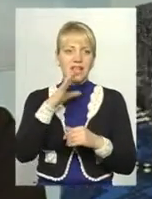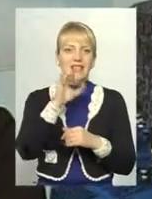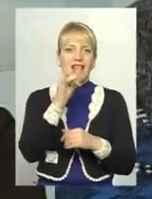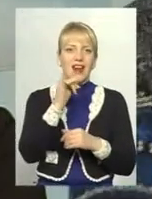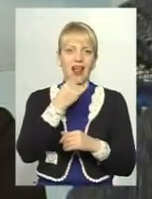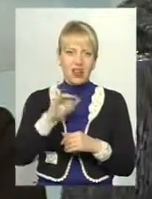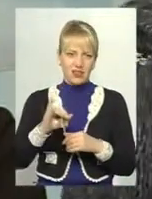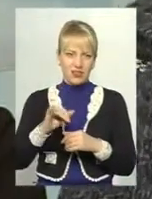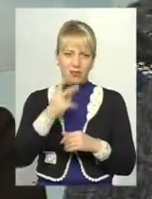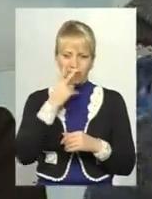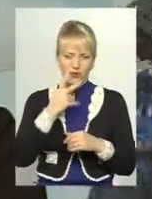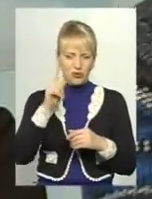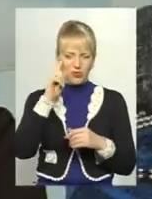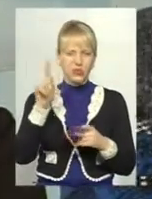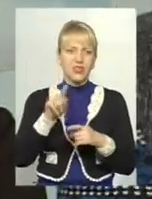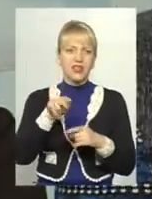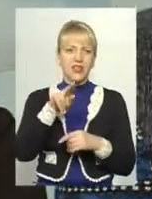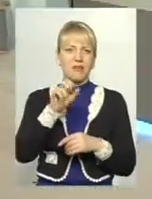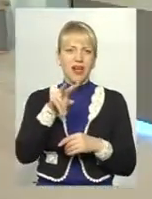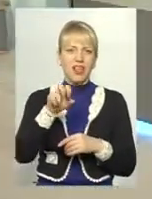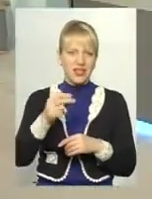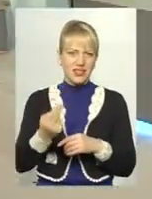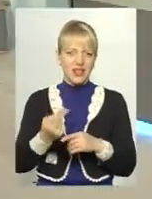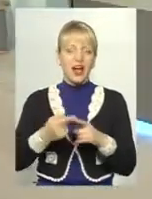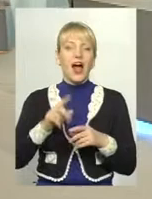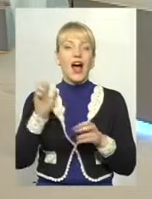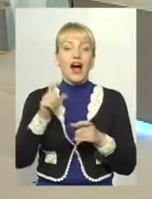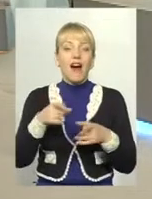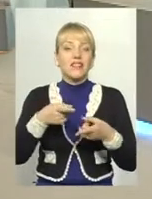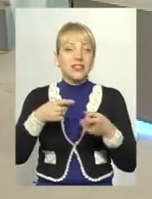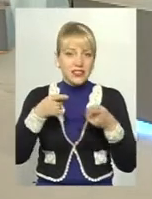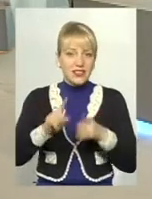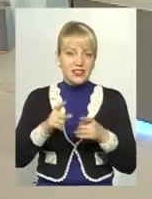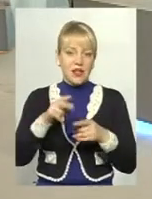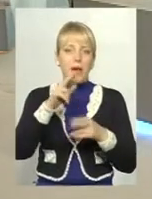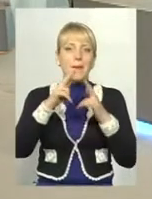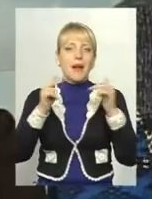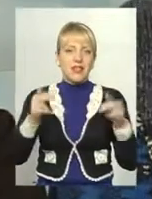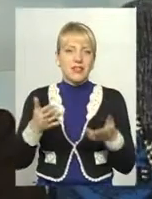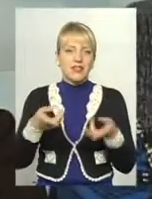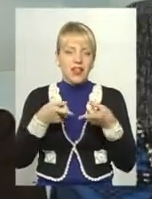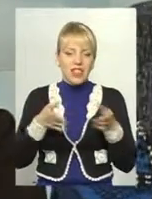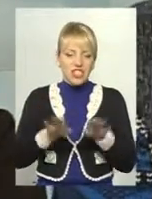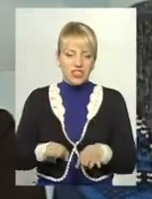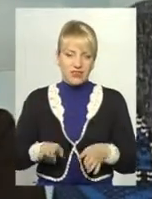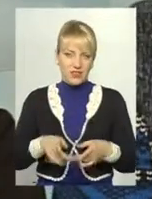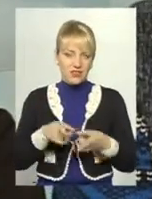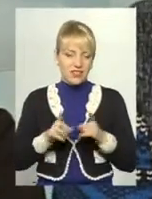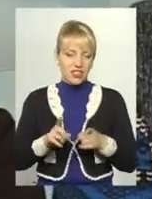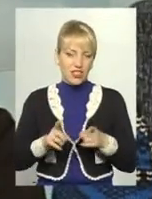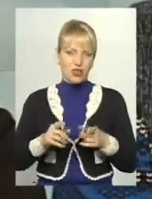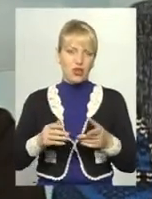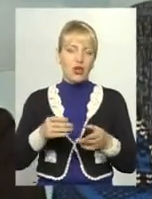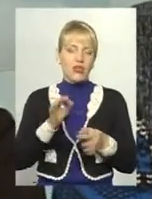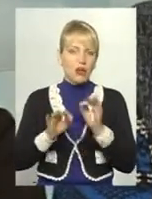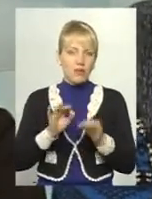іленький, такий, який обклали, на жаль, туалетною плиткою в радянські часи, і там училище художніх ремесел, і ось він відвідав Гриців, і